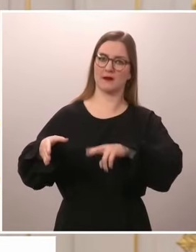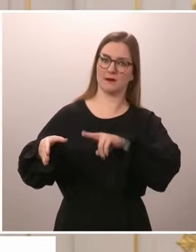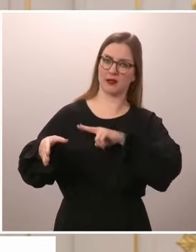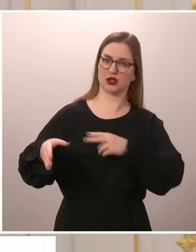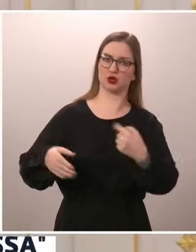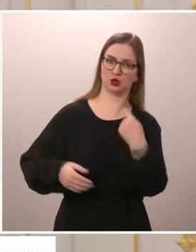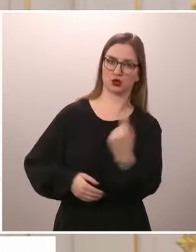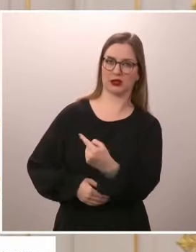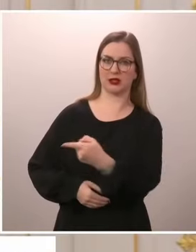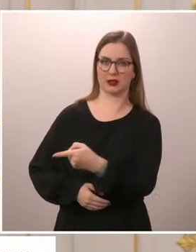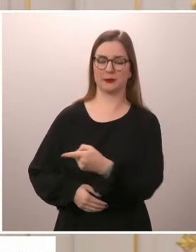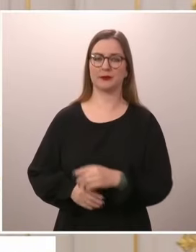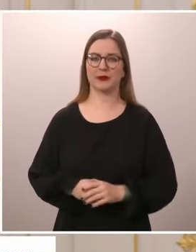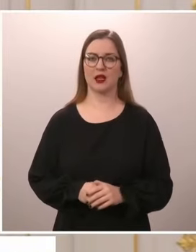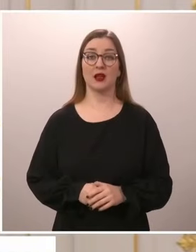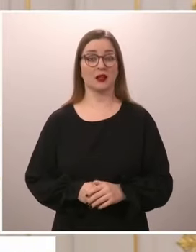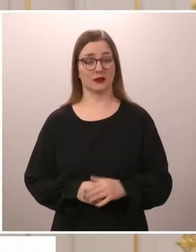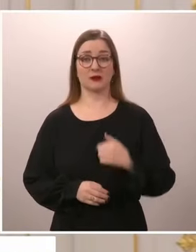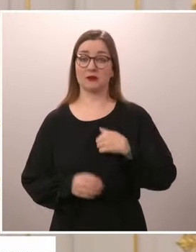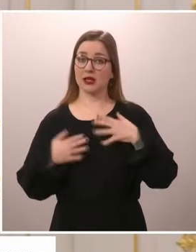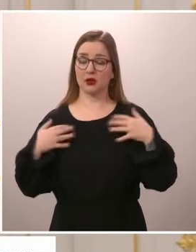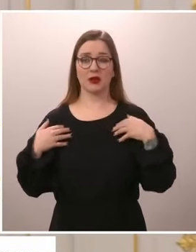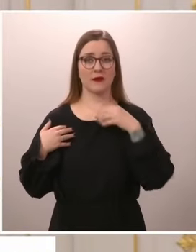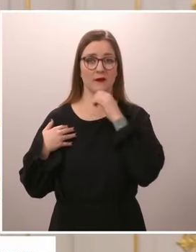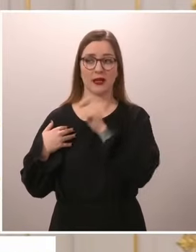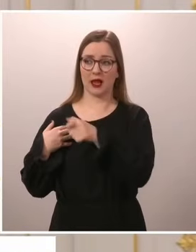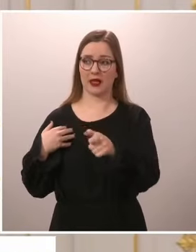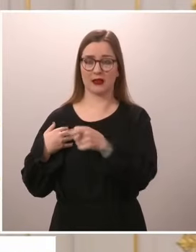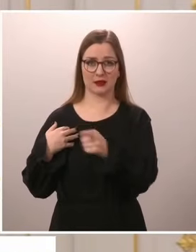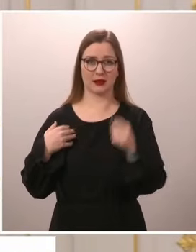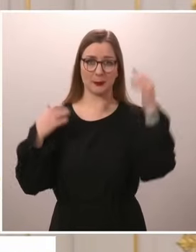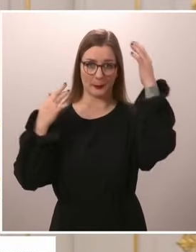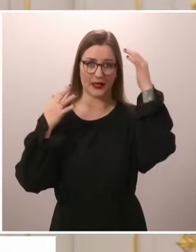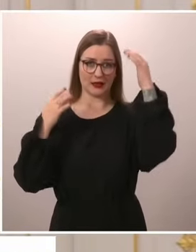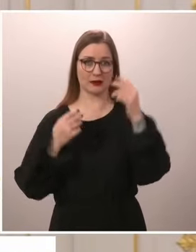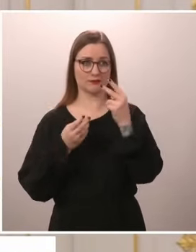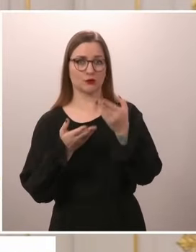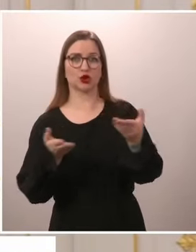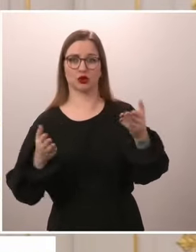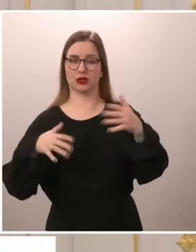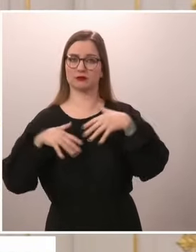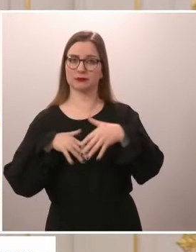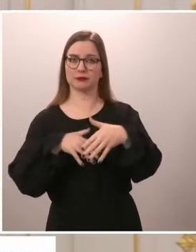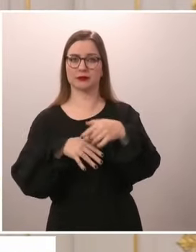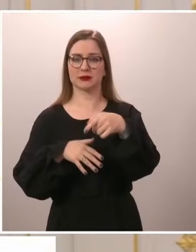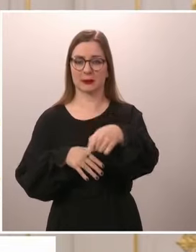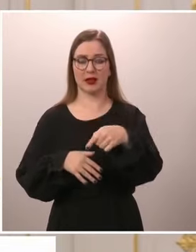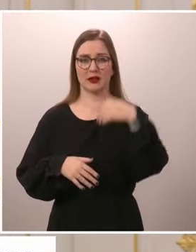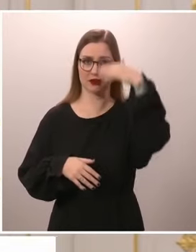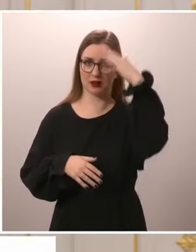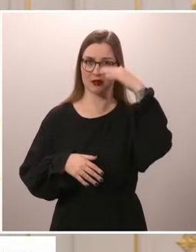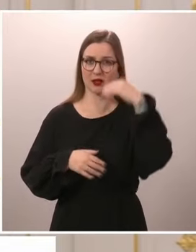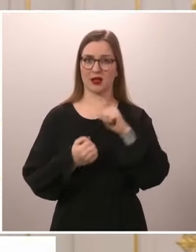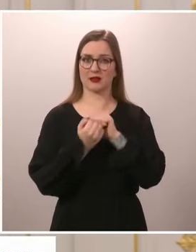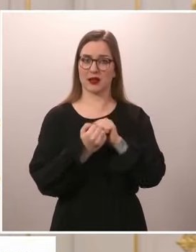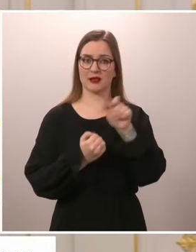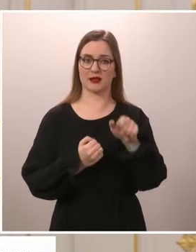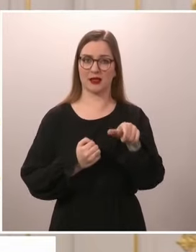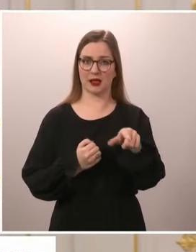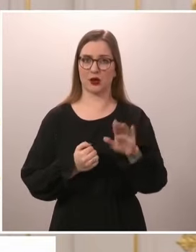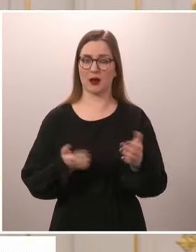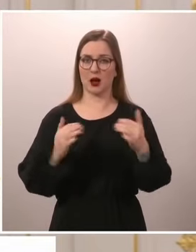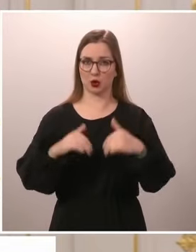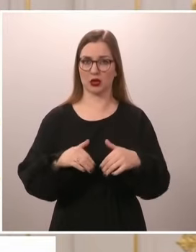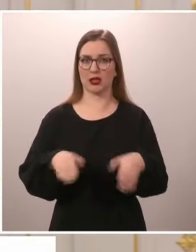kansalaiset ovat mieltään osoittamassa tämän kansalaistaistelijan hautajaisissa.